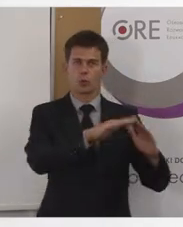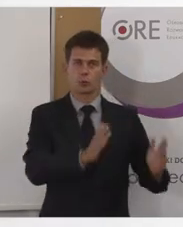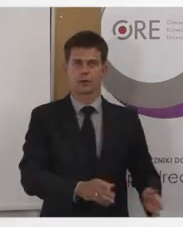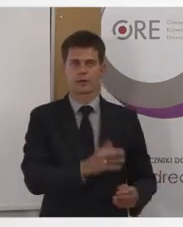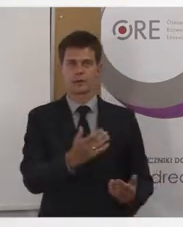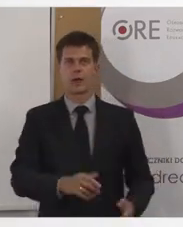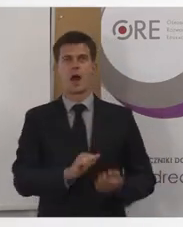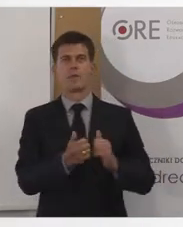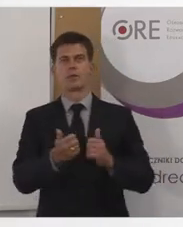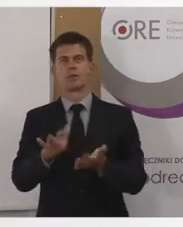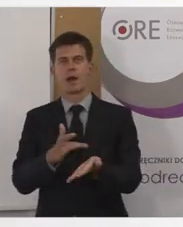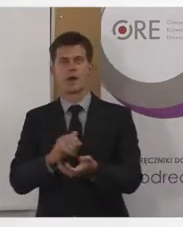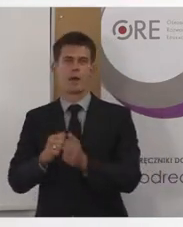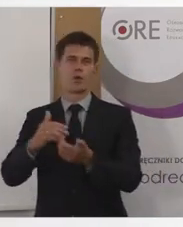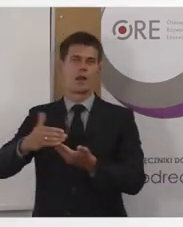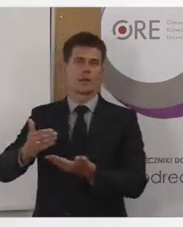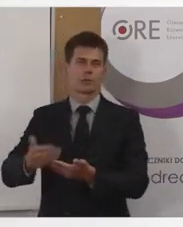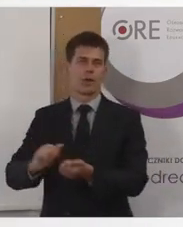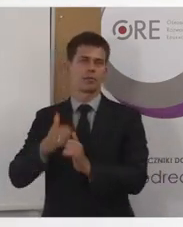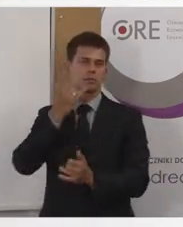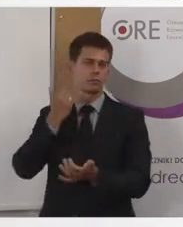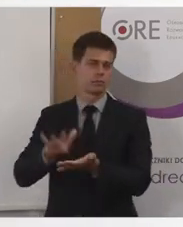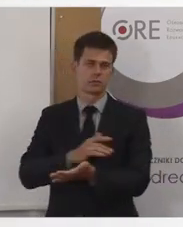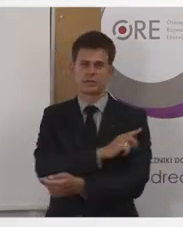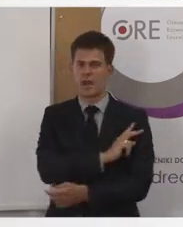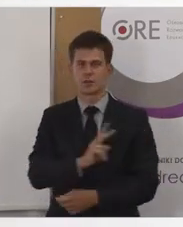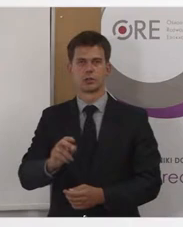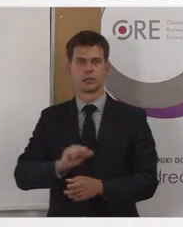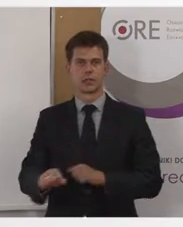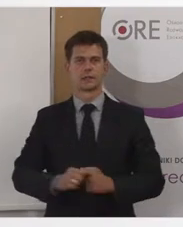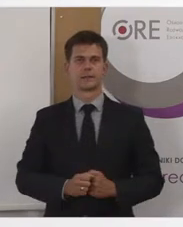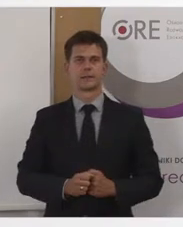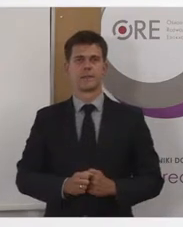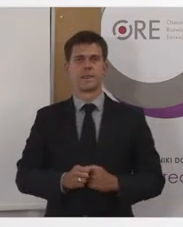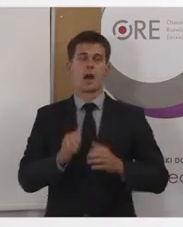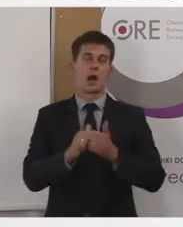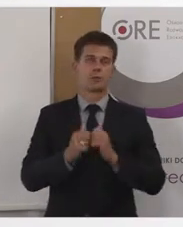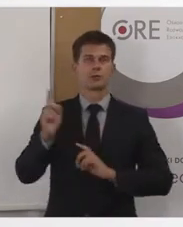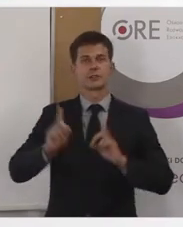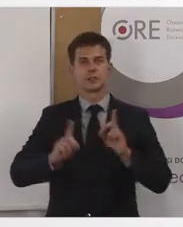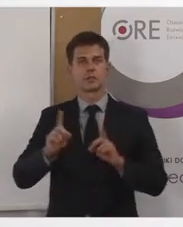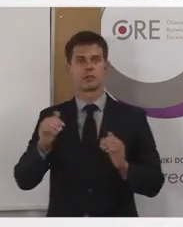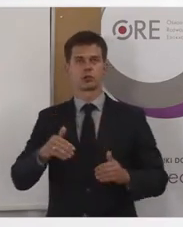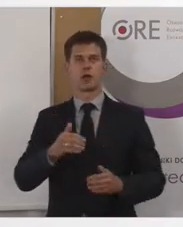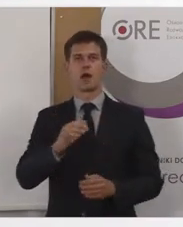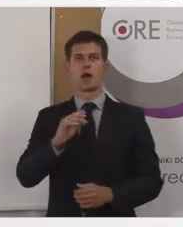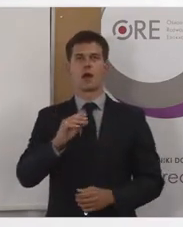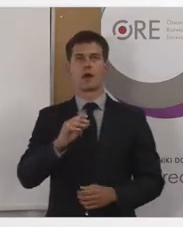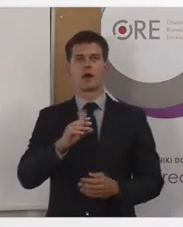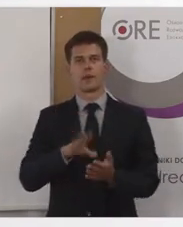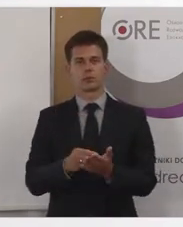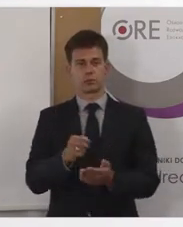z jego treścią w sposób dowolny, czy nawet możemy w powiedzmy już takich ekstremalnych przypadkach nieco nie e-podręcznikowych go